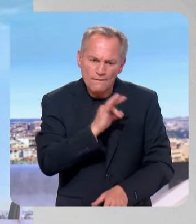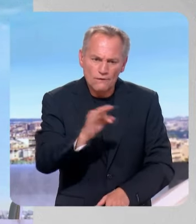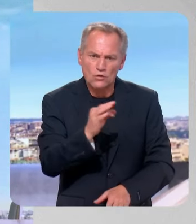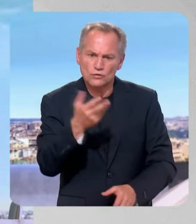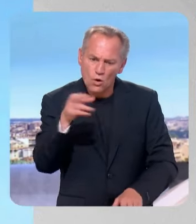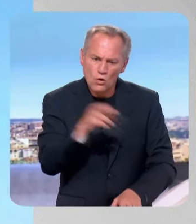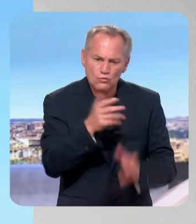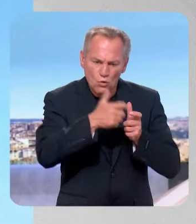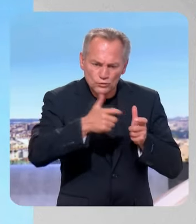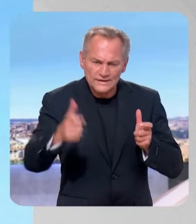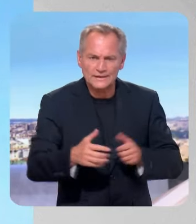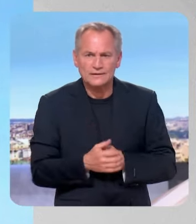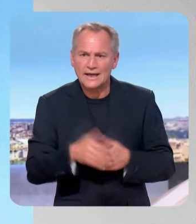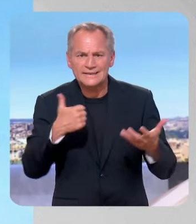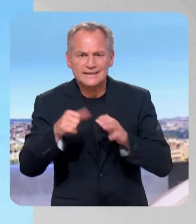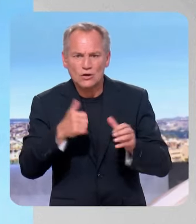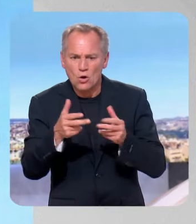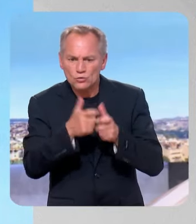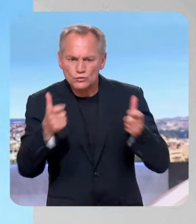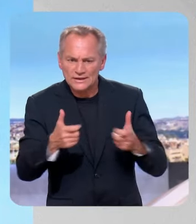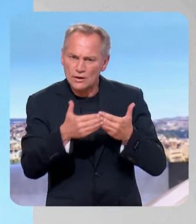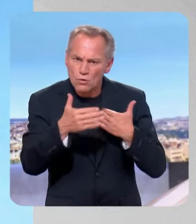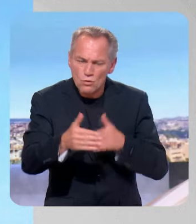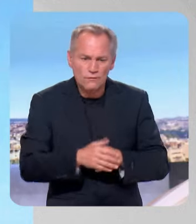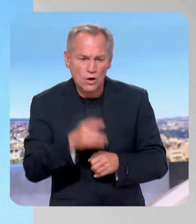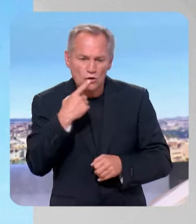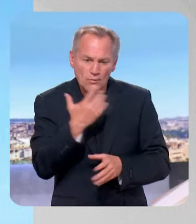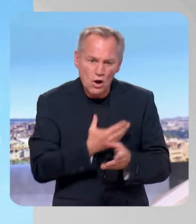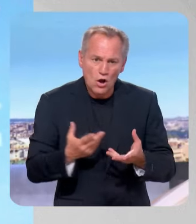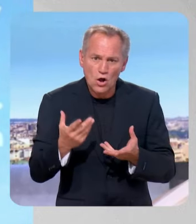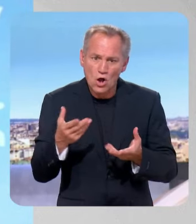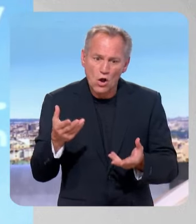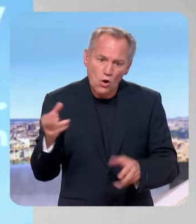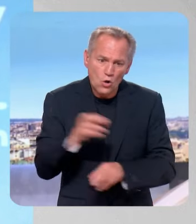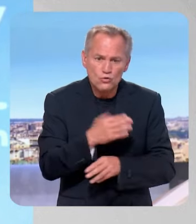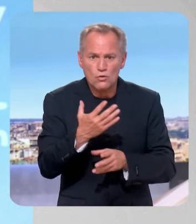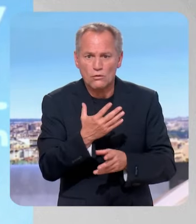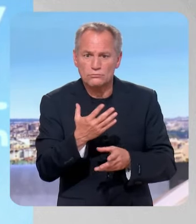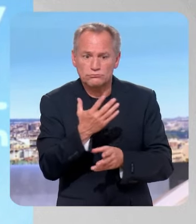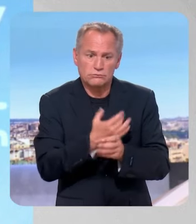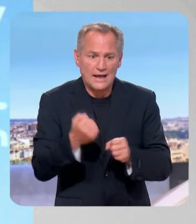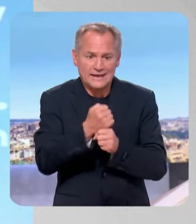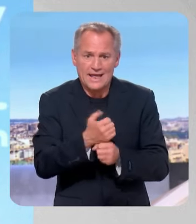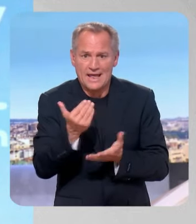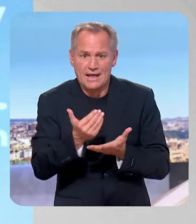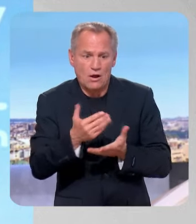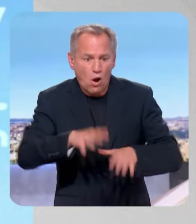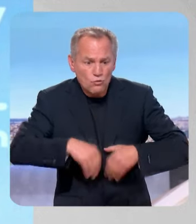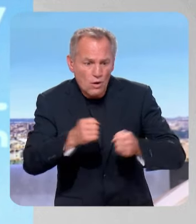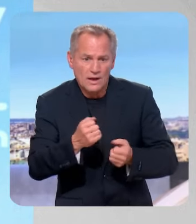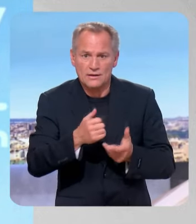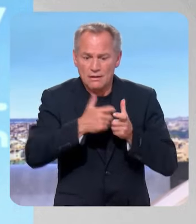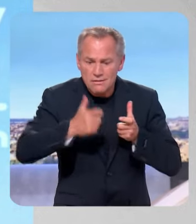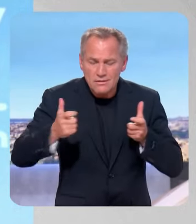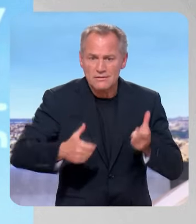qui recrée des emplois industriels et des emplois d'ouvriers, plus de 150 000 emplois ouvriers qui ont été créés, et qui redevient une nation de